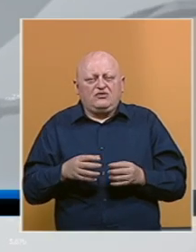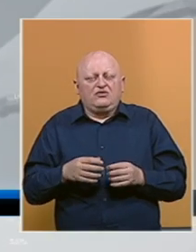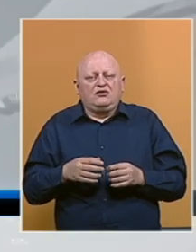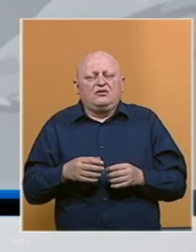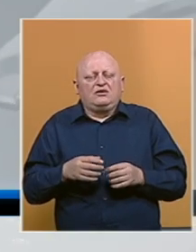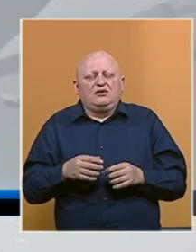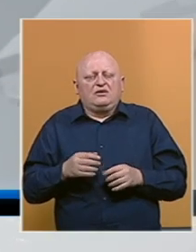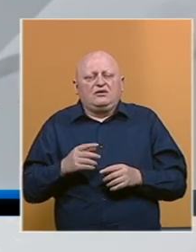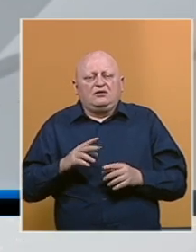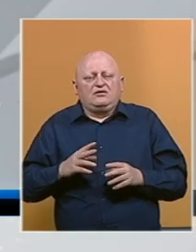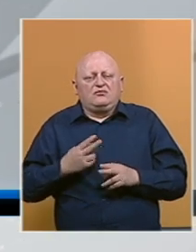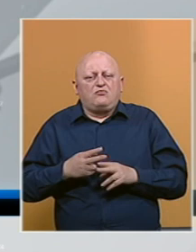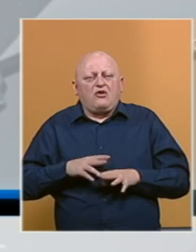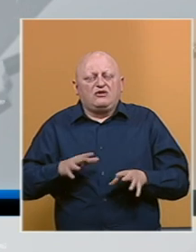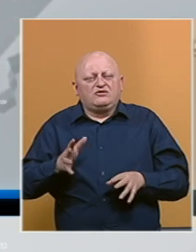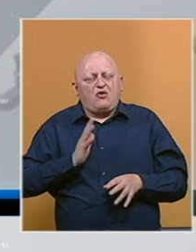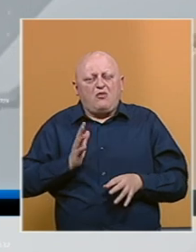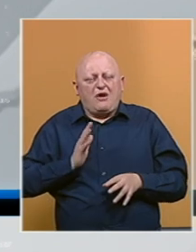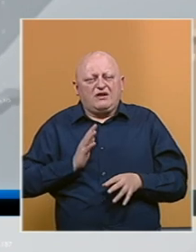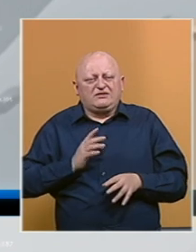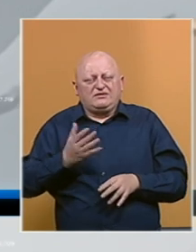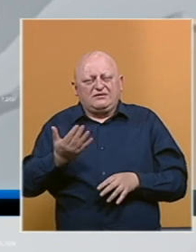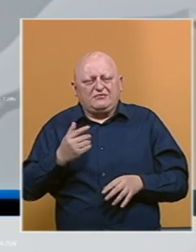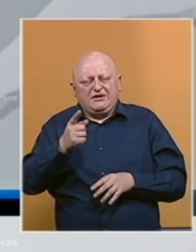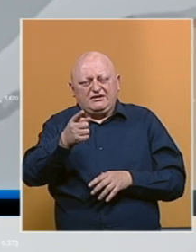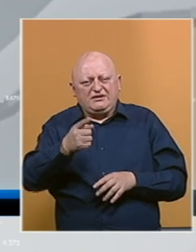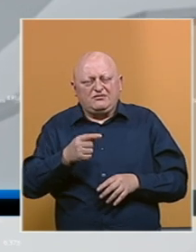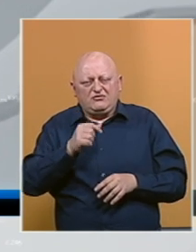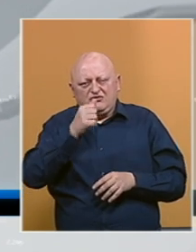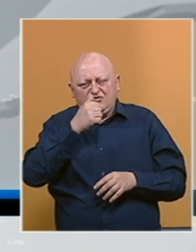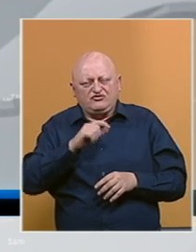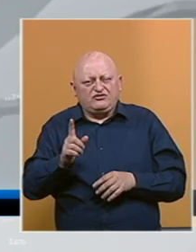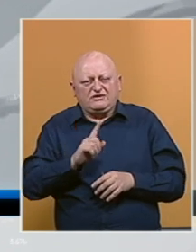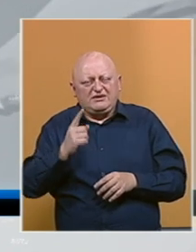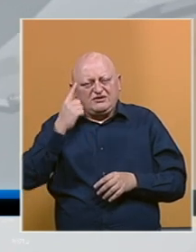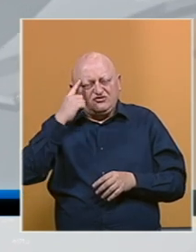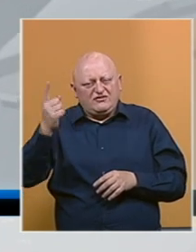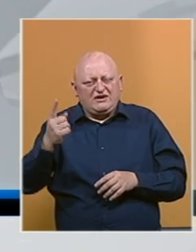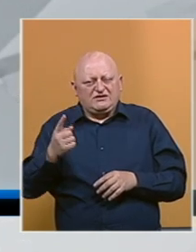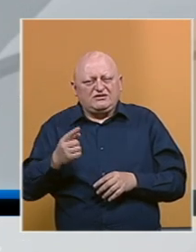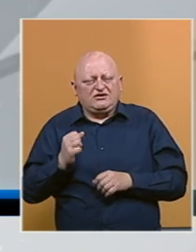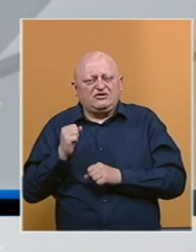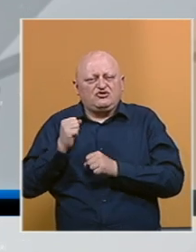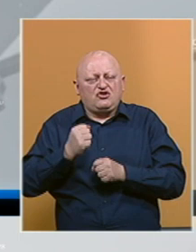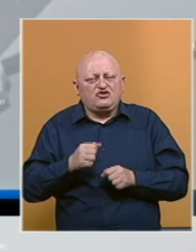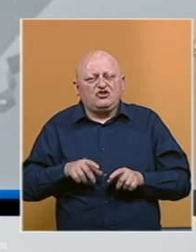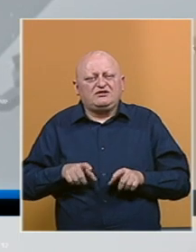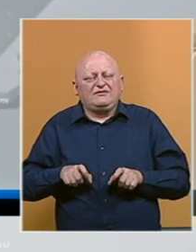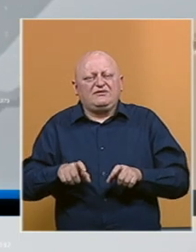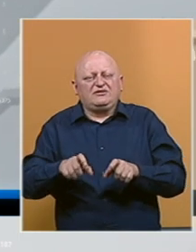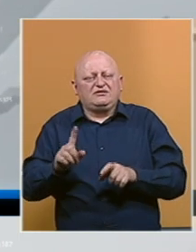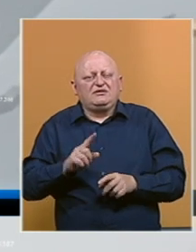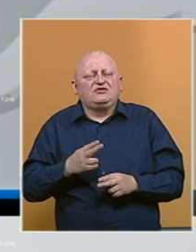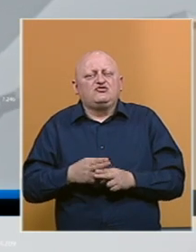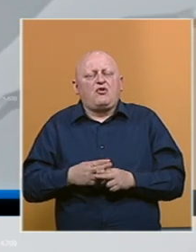vironoša je daleko opasnija tim prije što oni uopšte nisu svjesni da su nosioci virusa, nisu